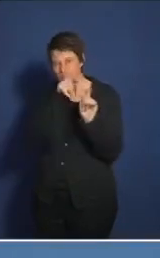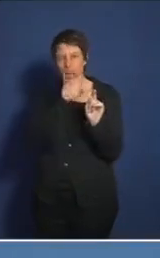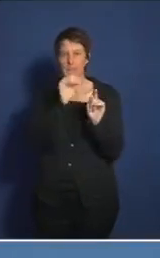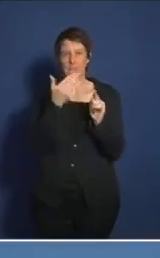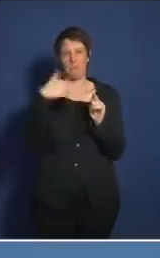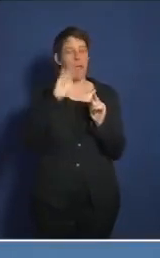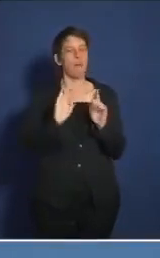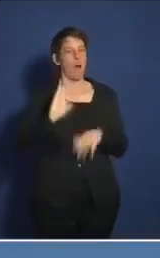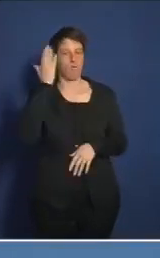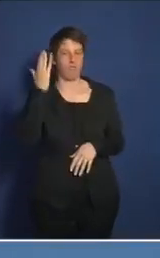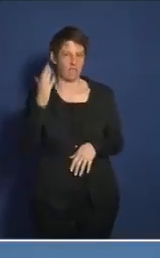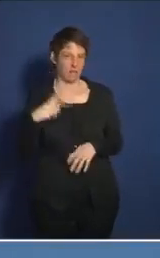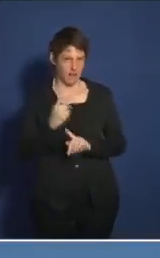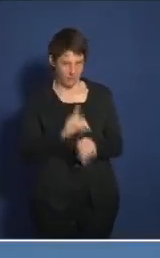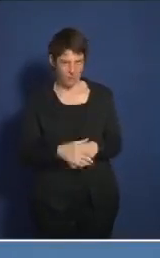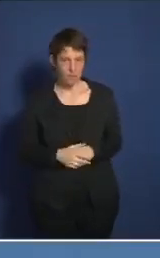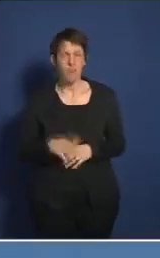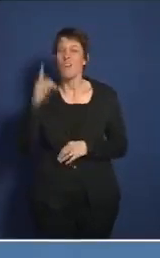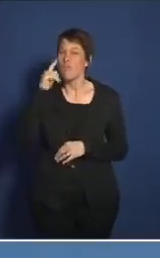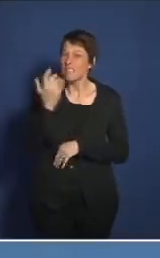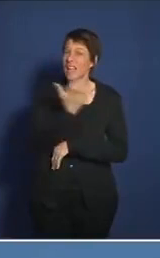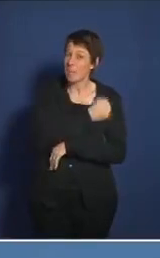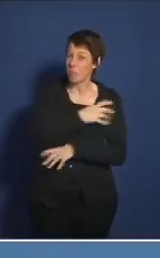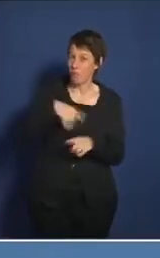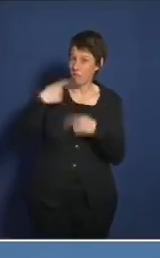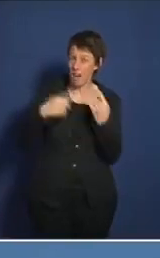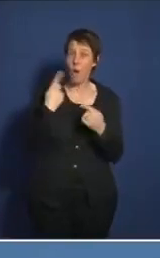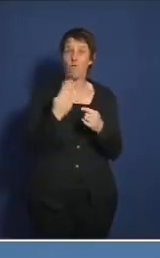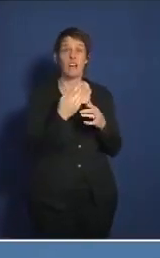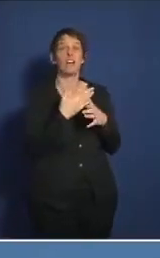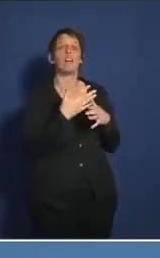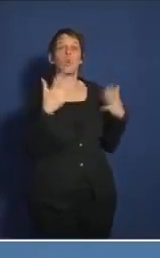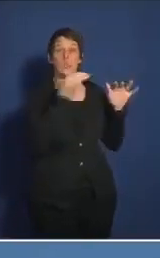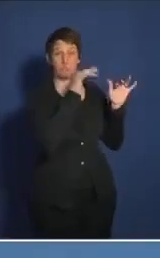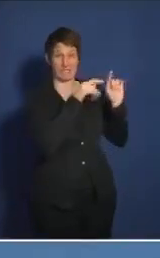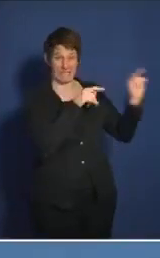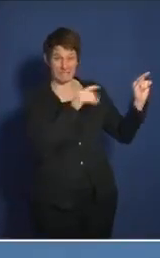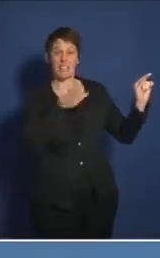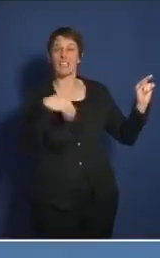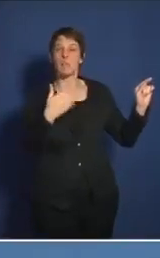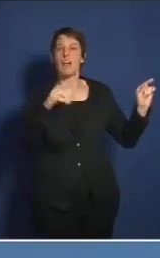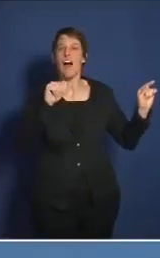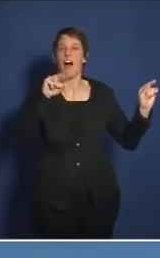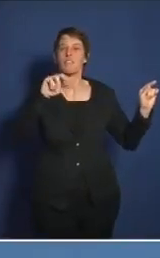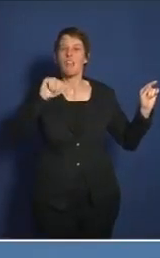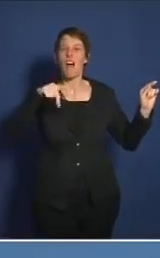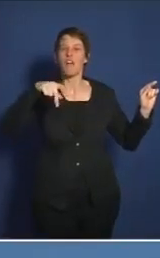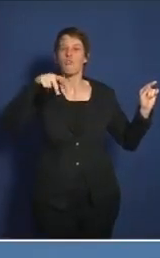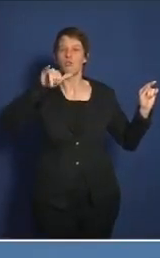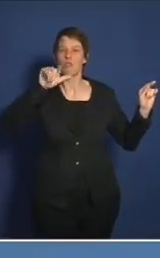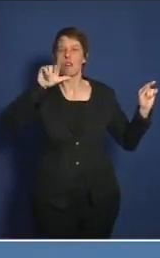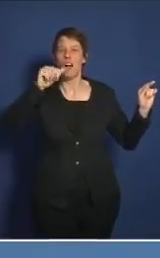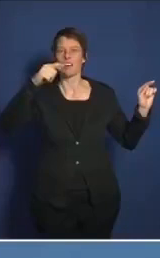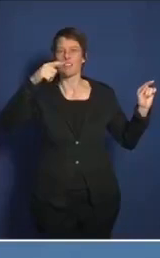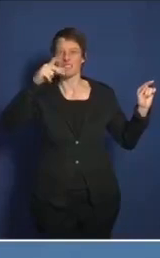wissen, es hat im Verlauf der Impfungen im Vereinigten Königreich anaphylaktische Reaktionen in sehr seltenen Fällen